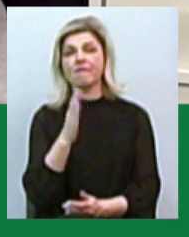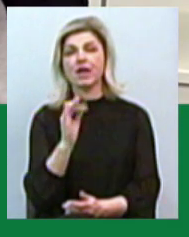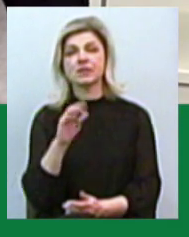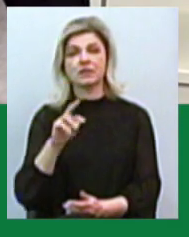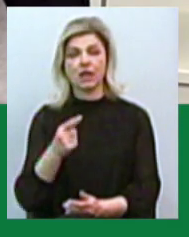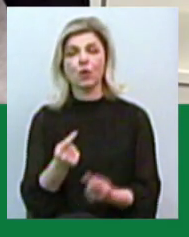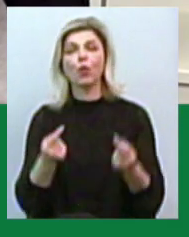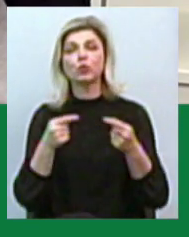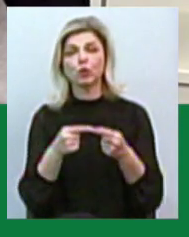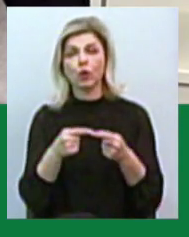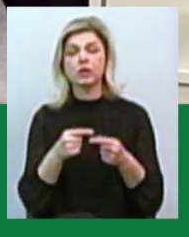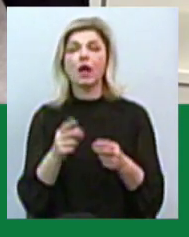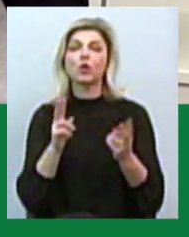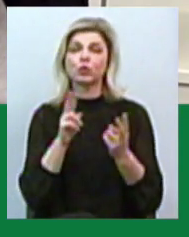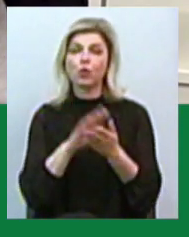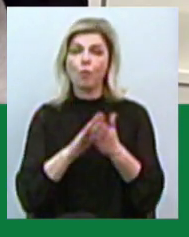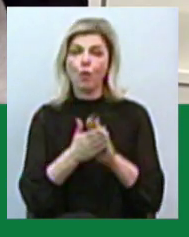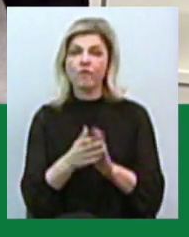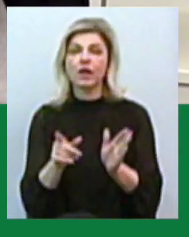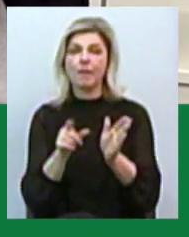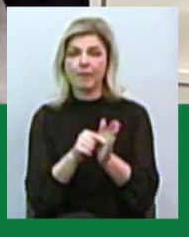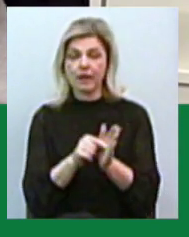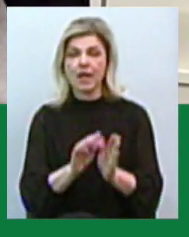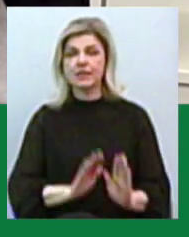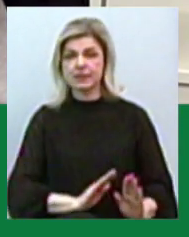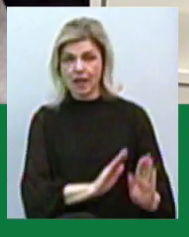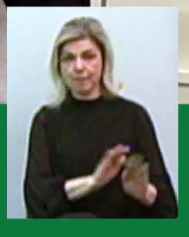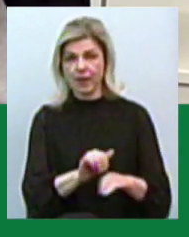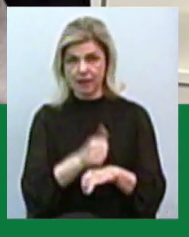Домовленість була із Білоусом, із заступником генерального прокурора?